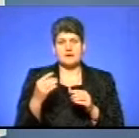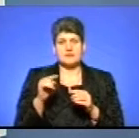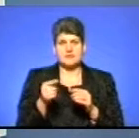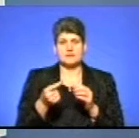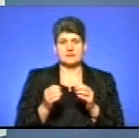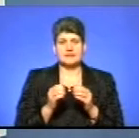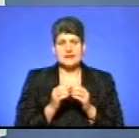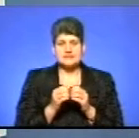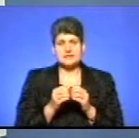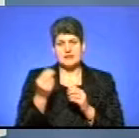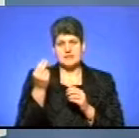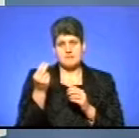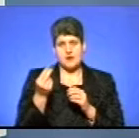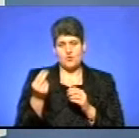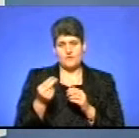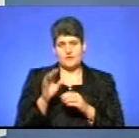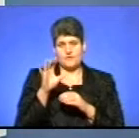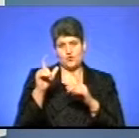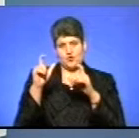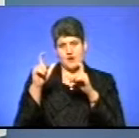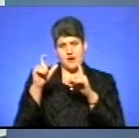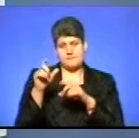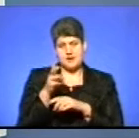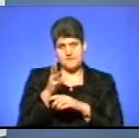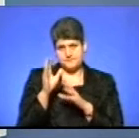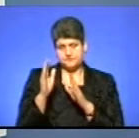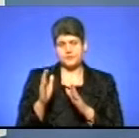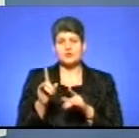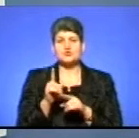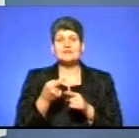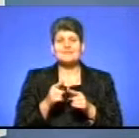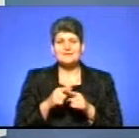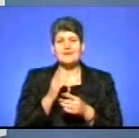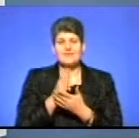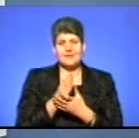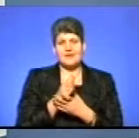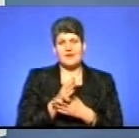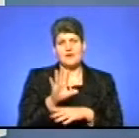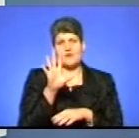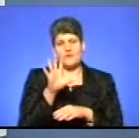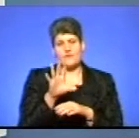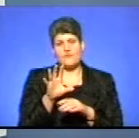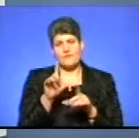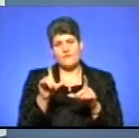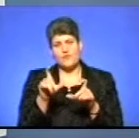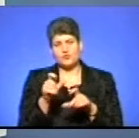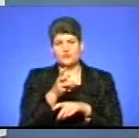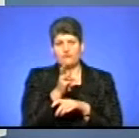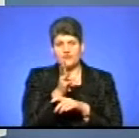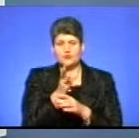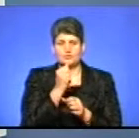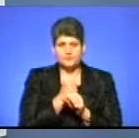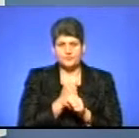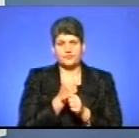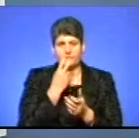де намальована фотокамера, тобто, що це є фото-відеофіксація, здійснюється. Також, ми ще плануємо на